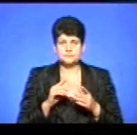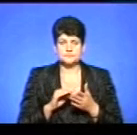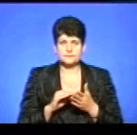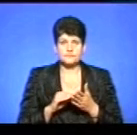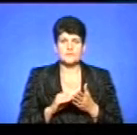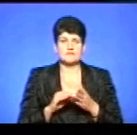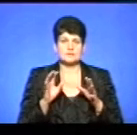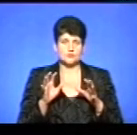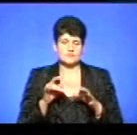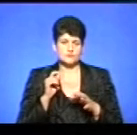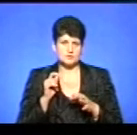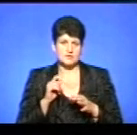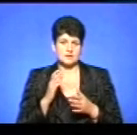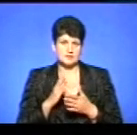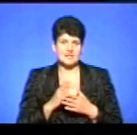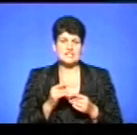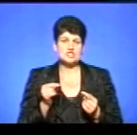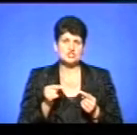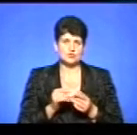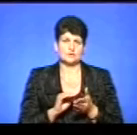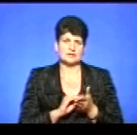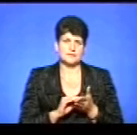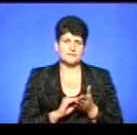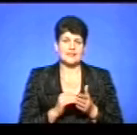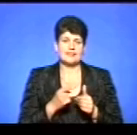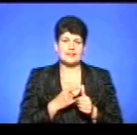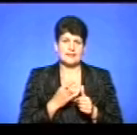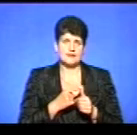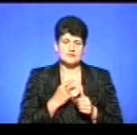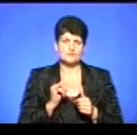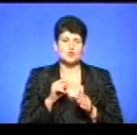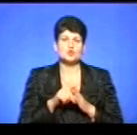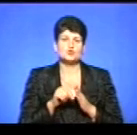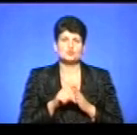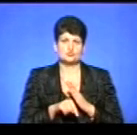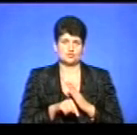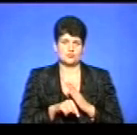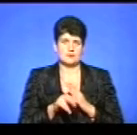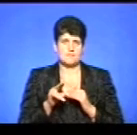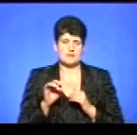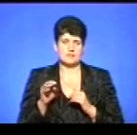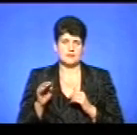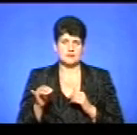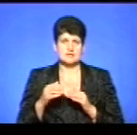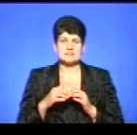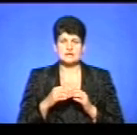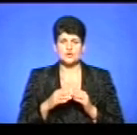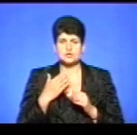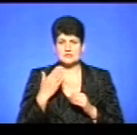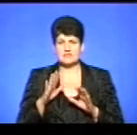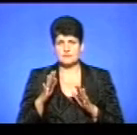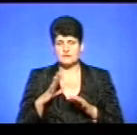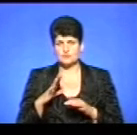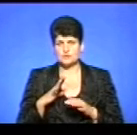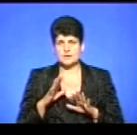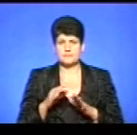само записано і в законодавстві України. Головне чітко вказати назву і чітко вказати суть самої петиції. Серед останніх таких випадків у нас, наприклад, прийшла